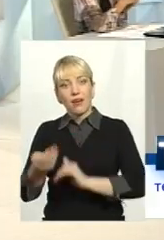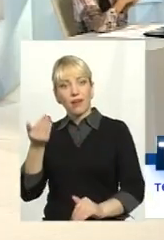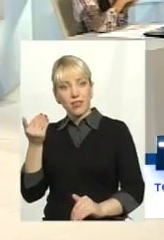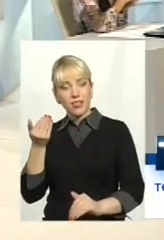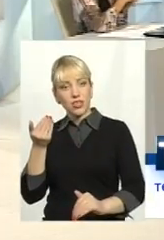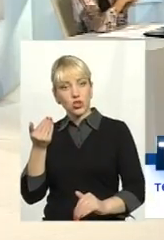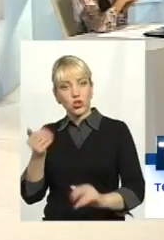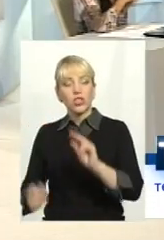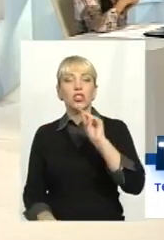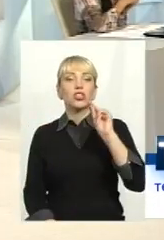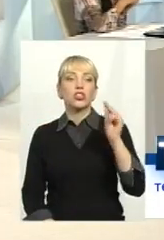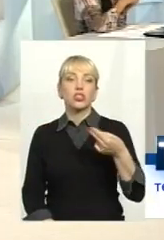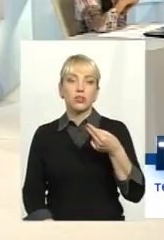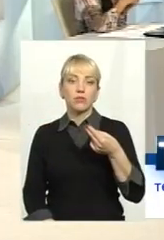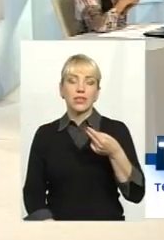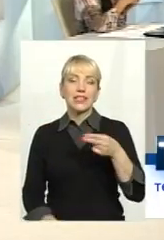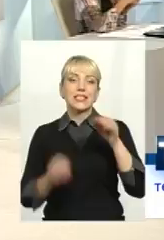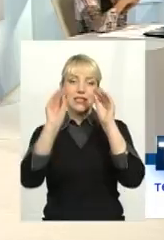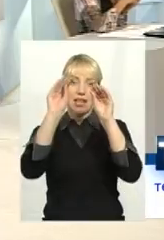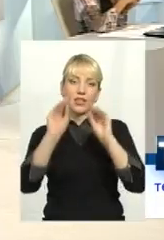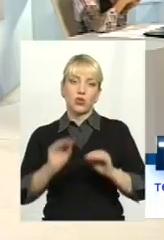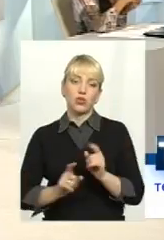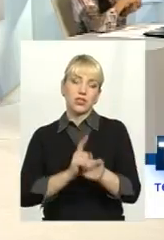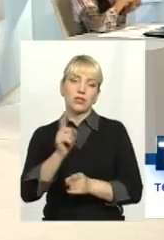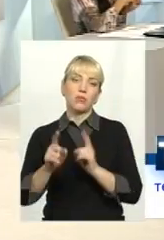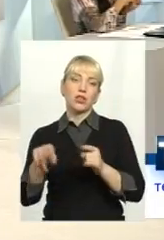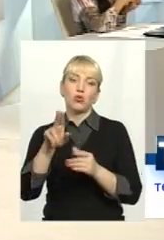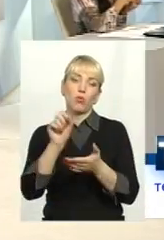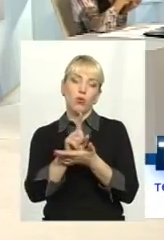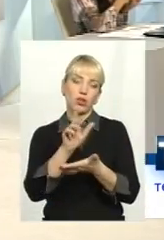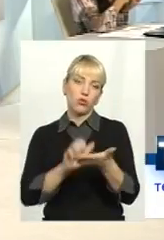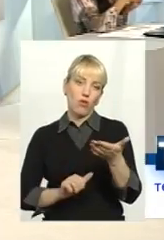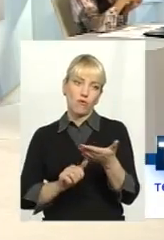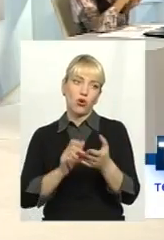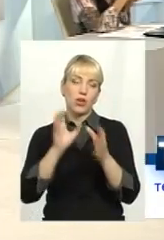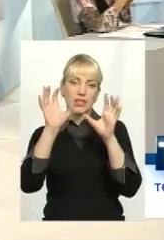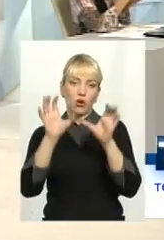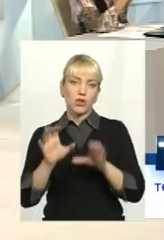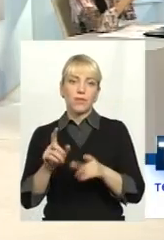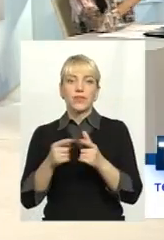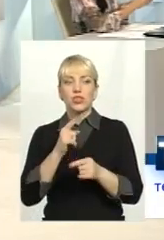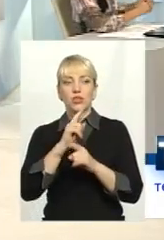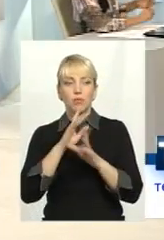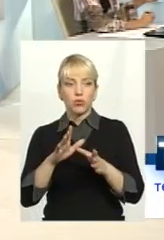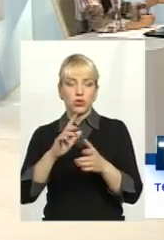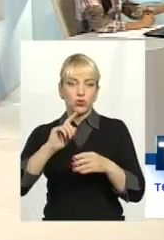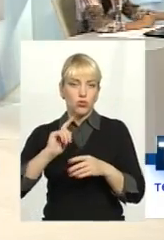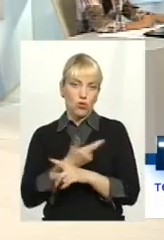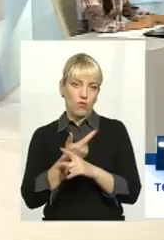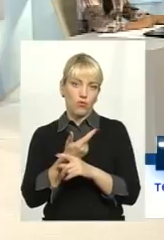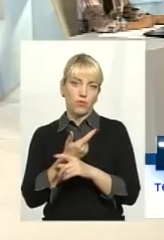ніж задекларовані зміни до податкового законодавства? Чи не відбудеться, чи знову не наступає